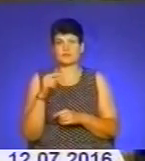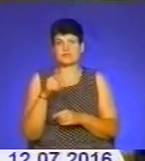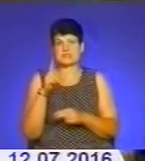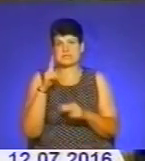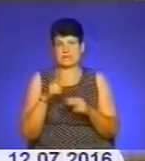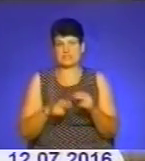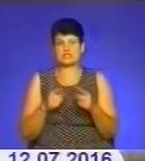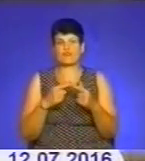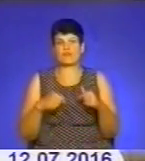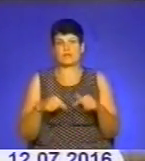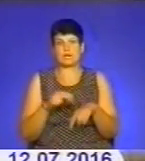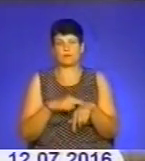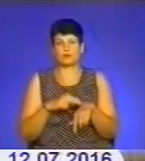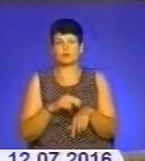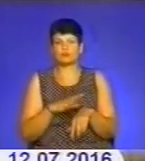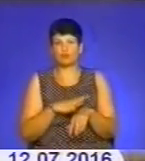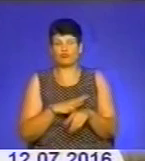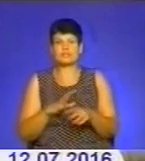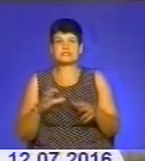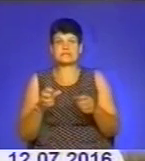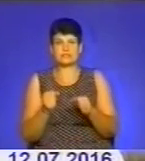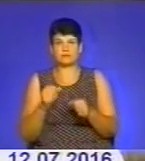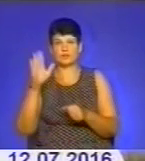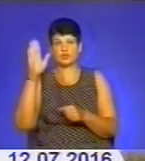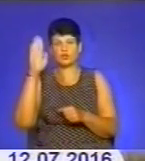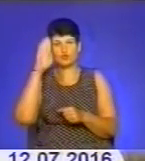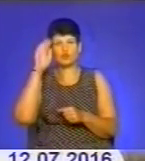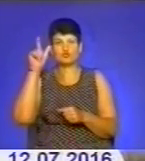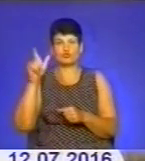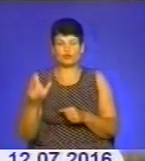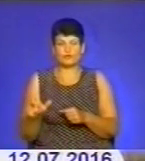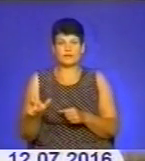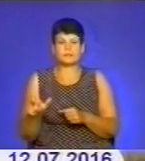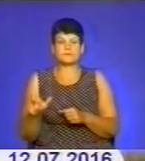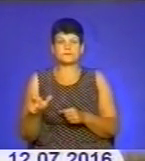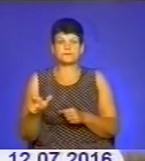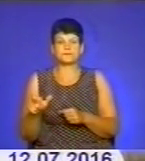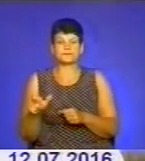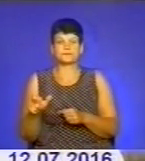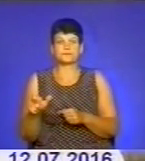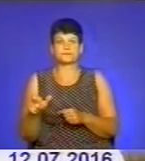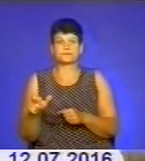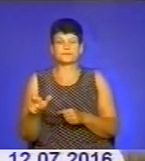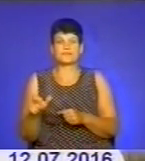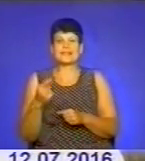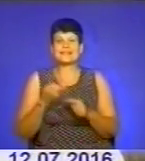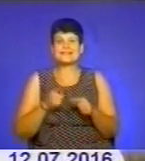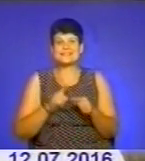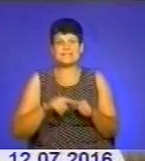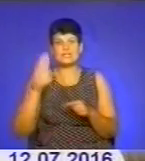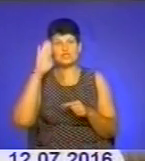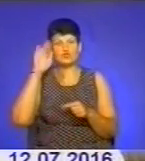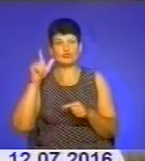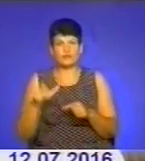відділі поліції. Був затриманий чоловік в порядку статті 208 КПК України. Даний чоловік шляхом